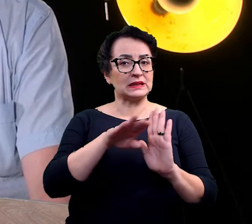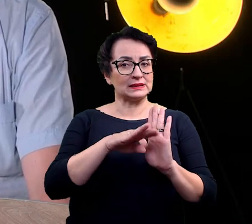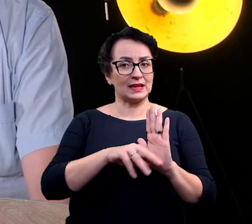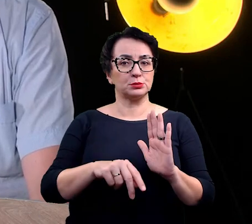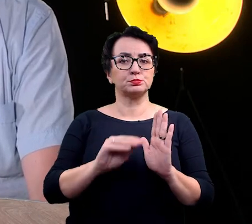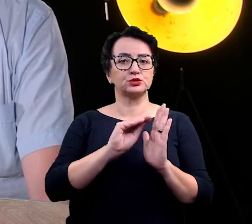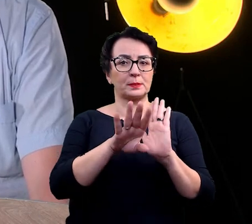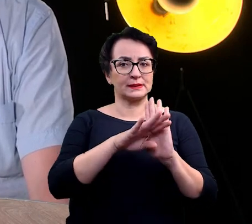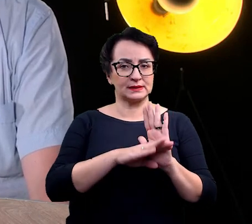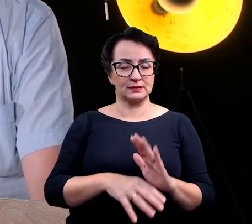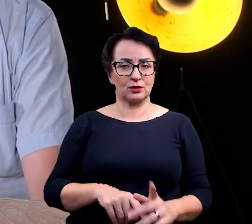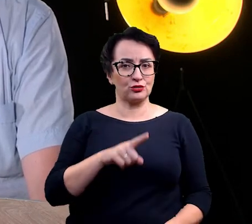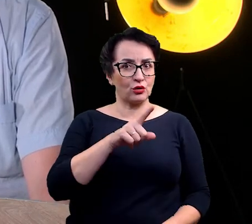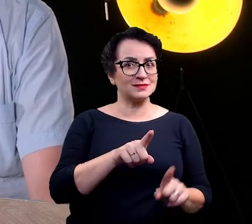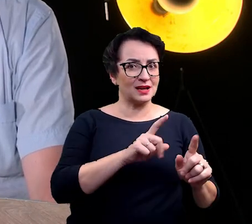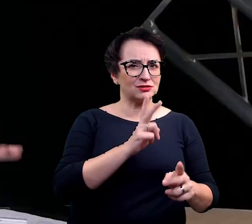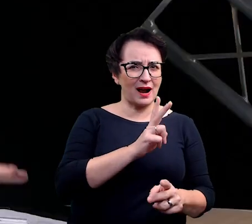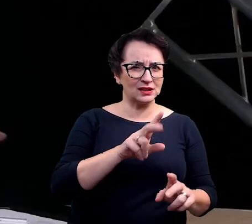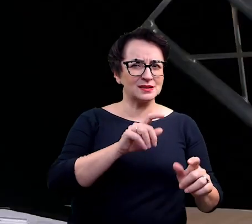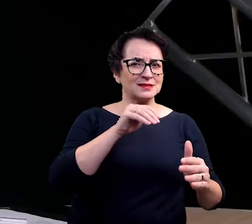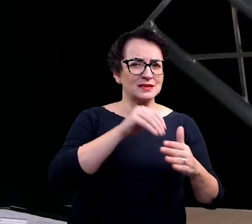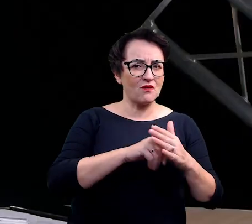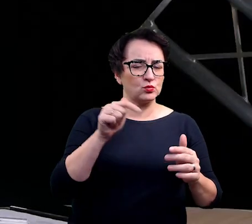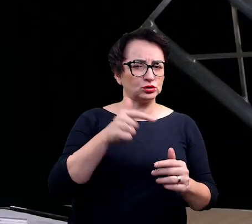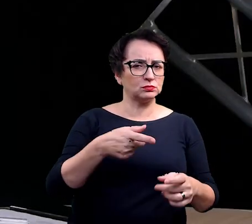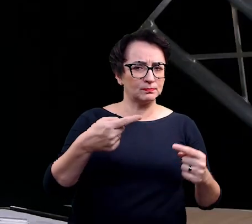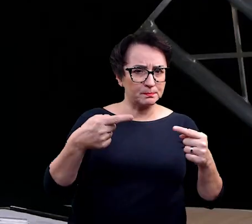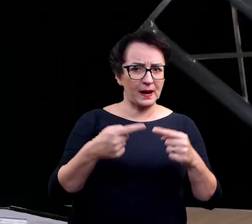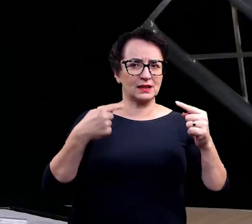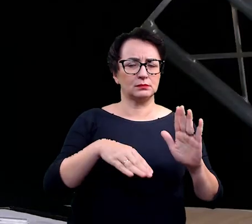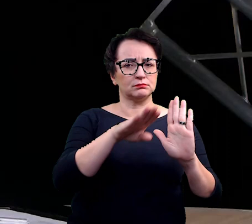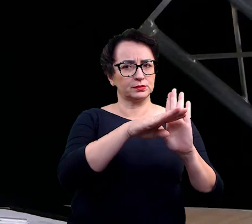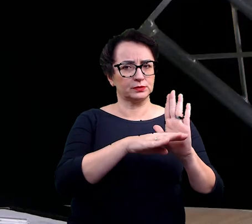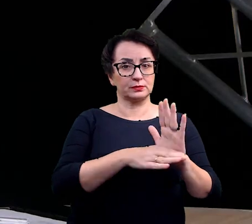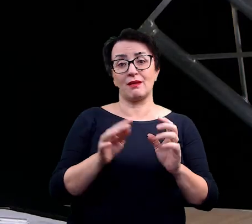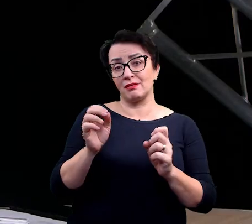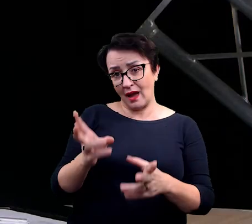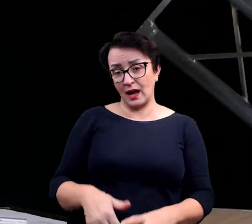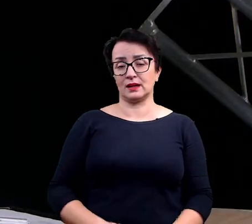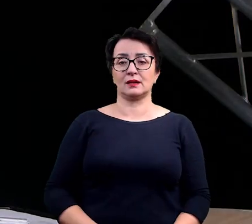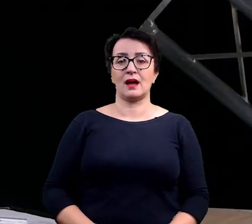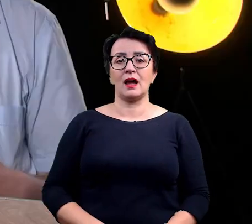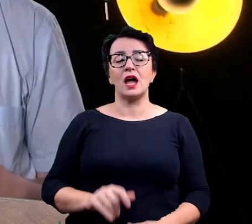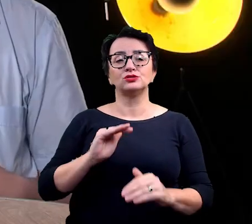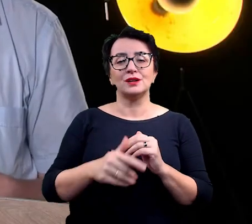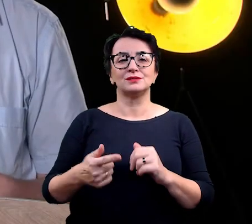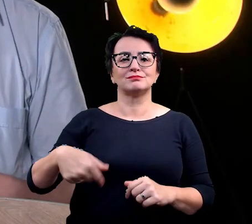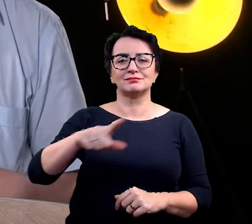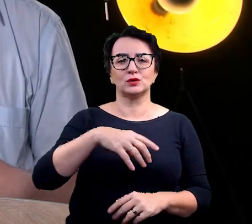Absolutnie każde zachowanie musi być zgodne z protokolem. Tak, ale ponieważ jest nas tak mało i to jest cały czas ta sama grupa,